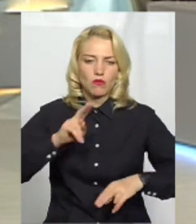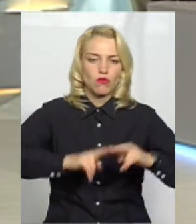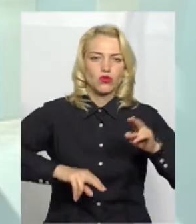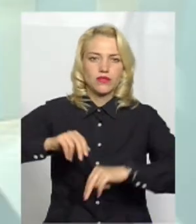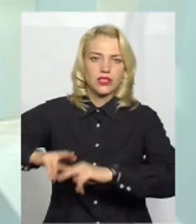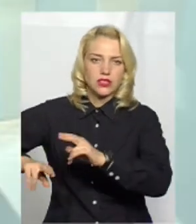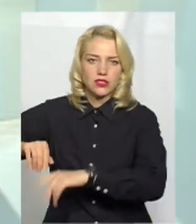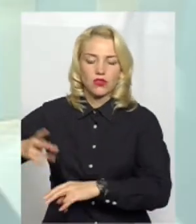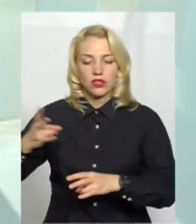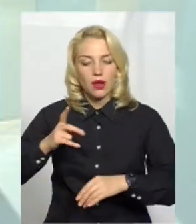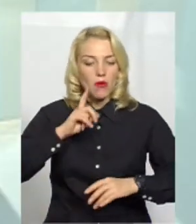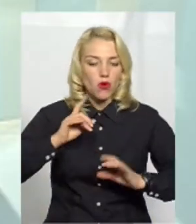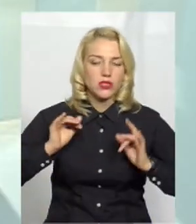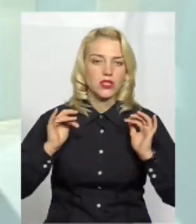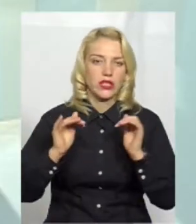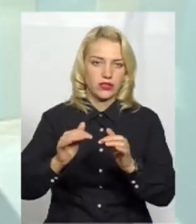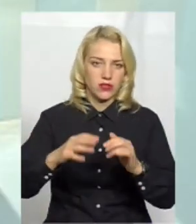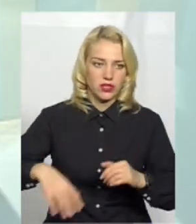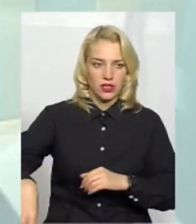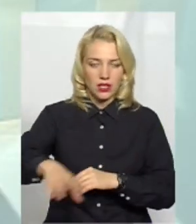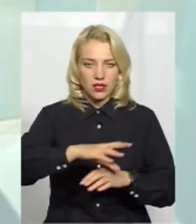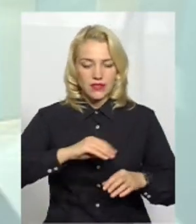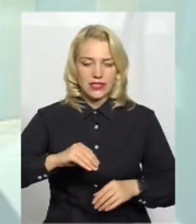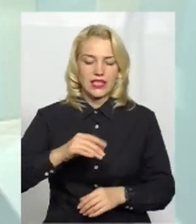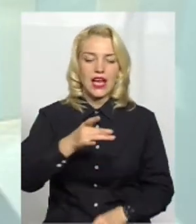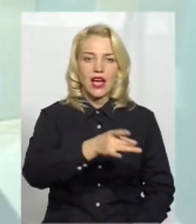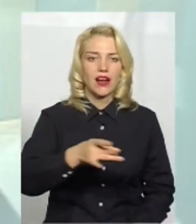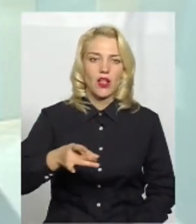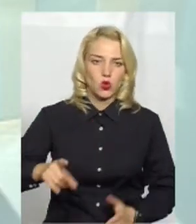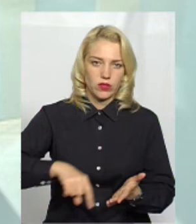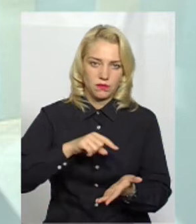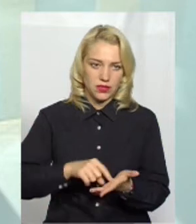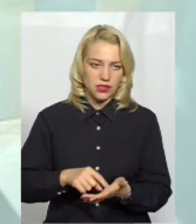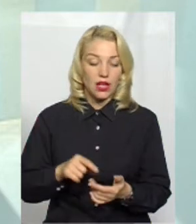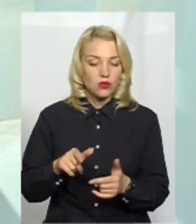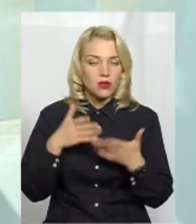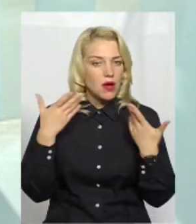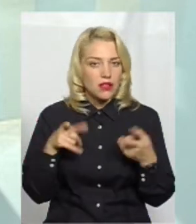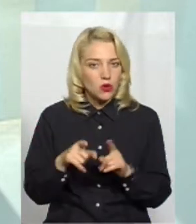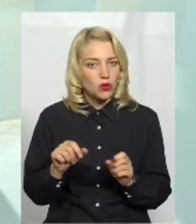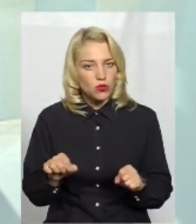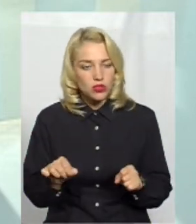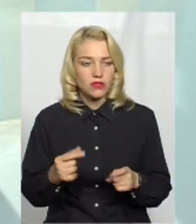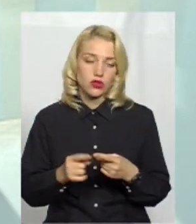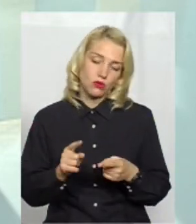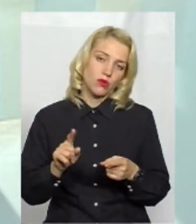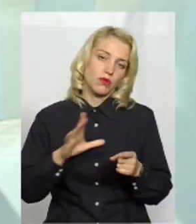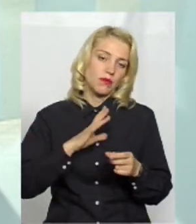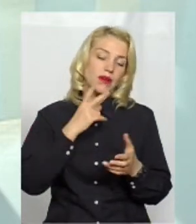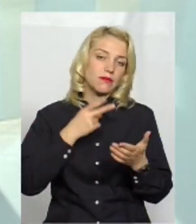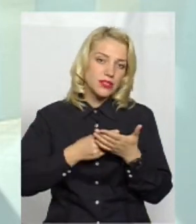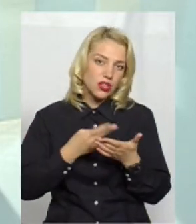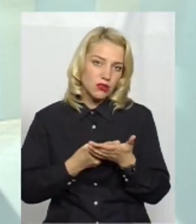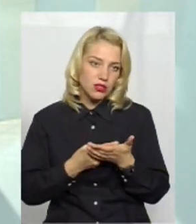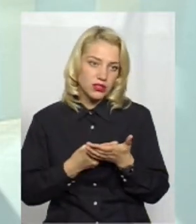озеленювати потрібно всі частини мікрорайонів однаково. Тут немає такої можливості, тому цією схемою передбачалося і